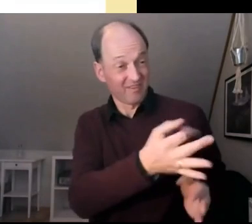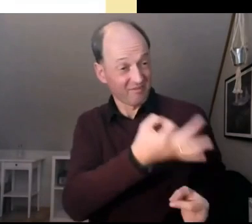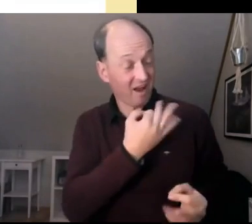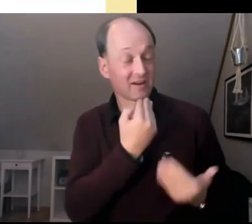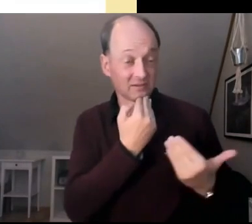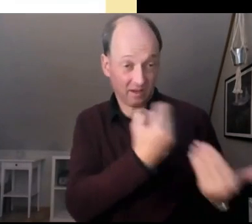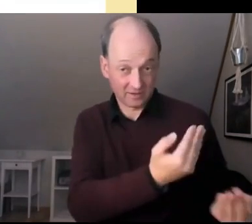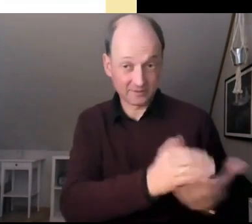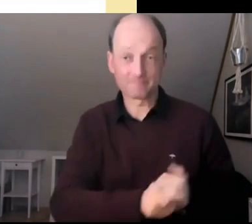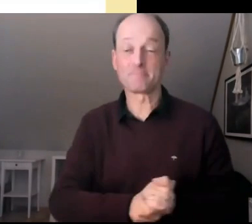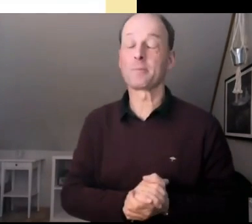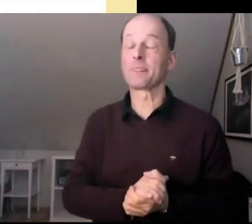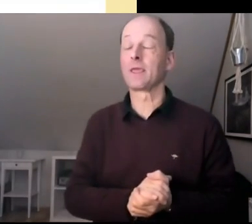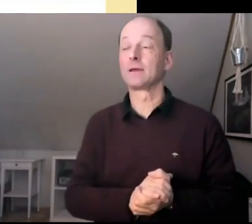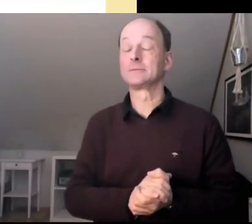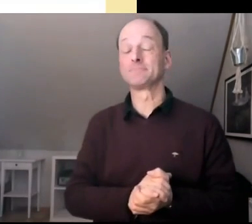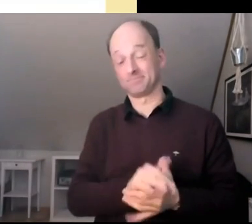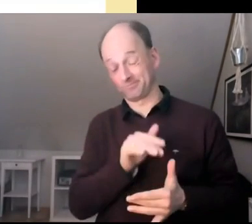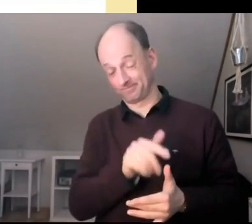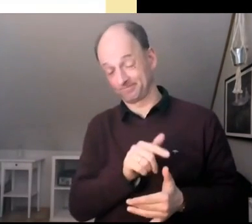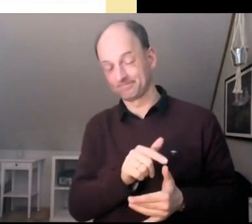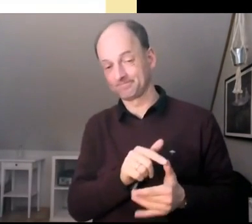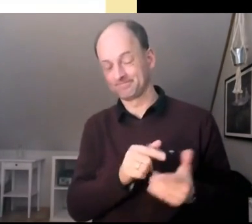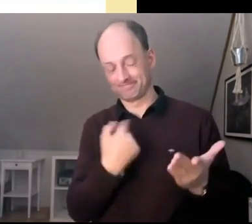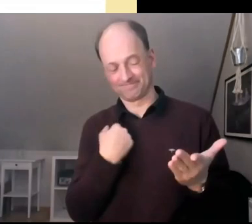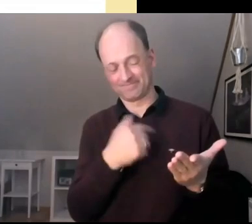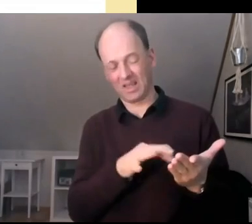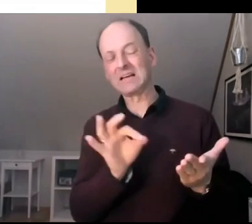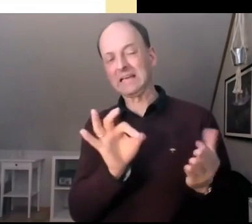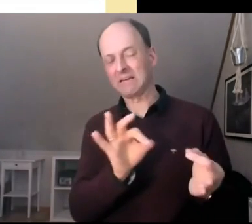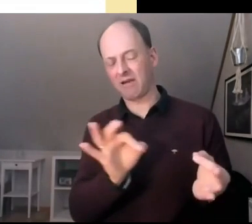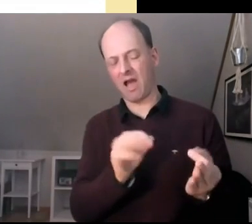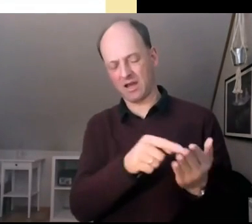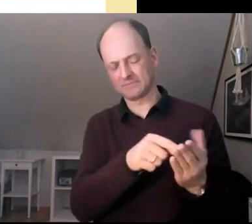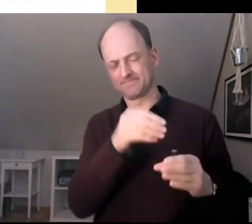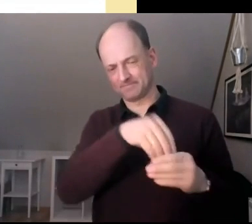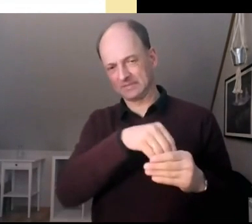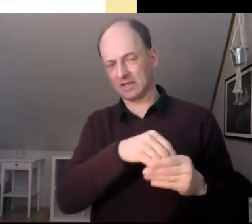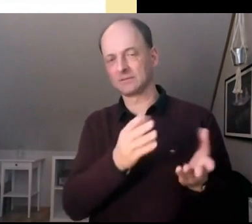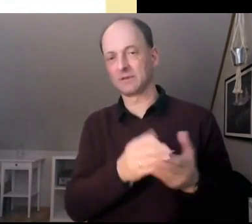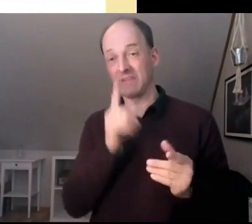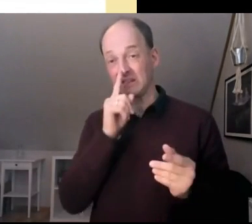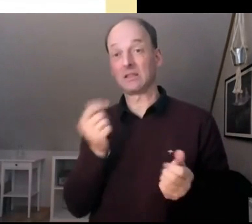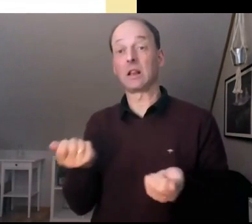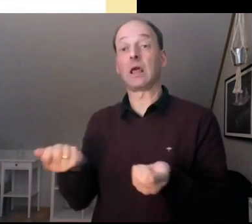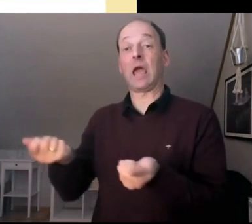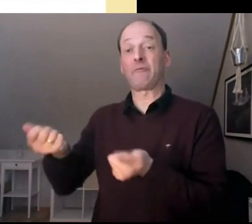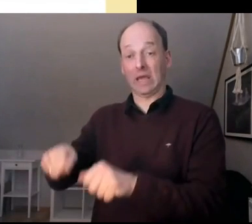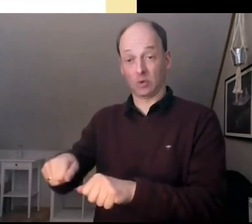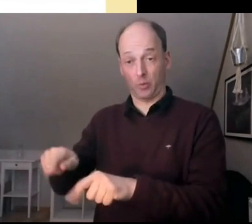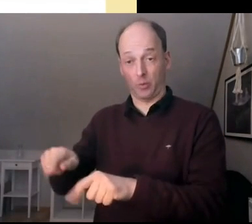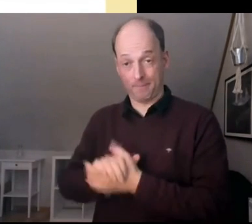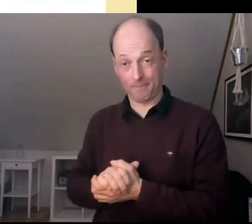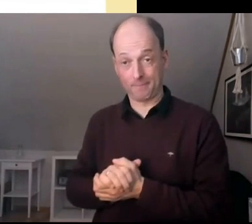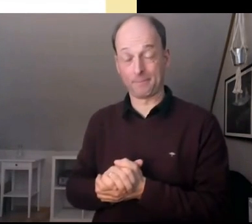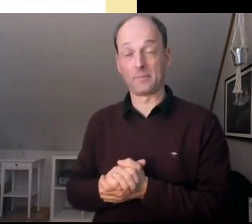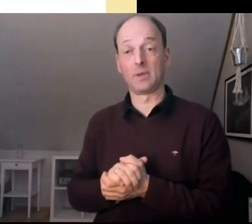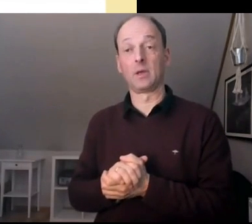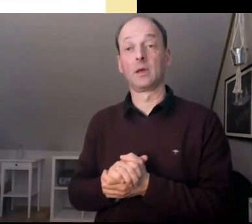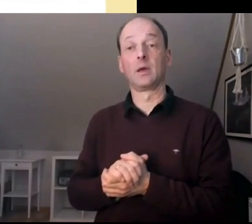Genau, weil diese Gefahr, die dort in der Frage angesprochen ist, und zwar, dass eben dann in einem Referendum vielleicht die